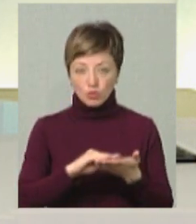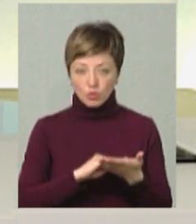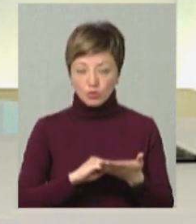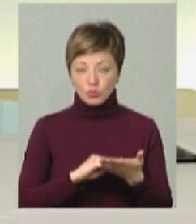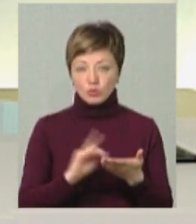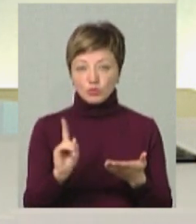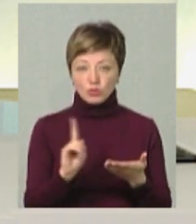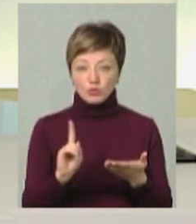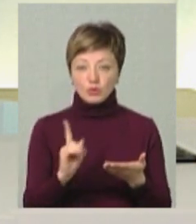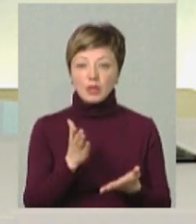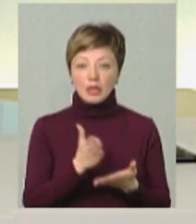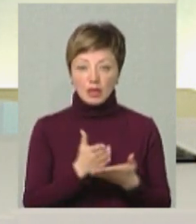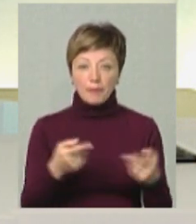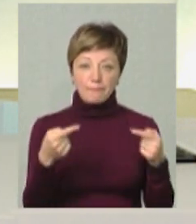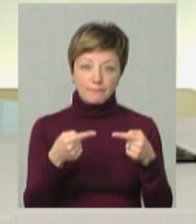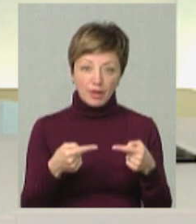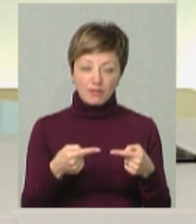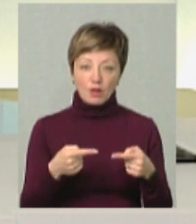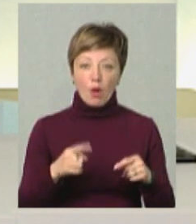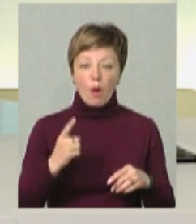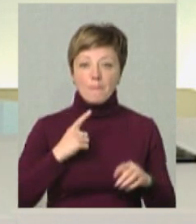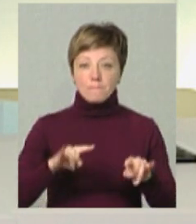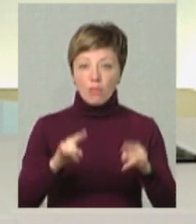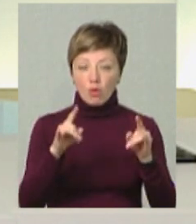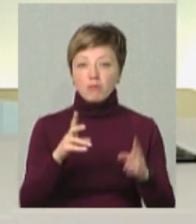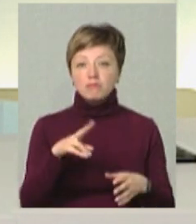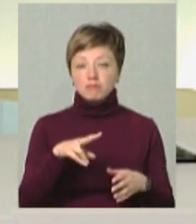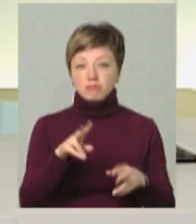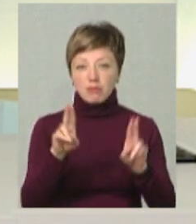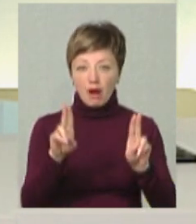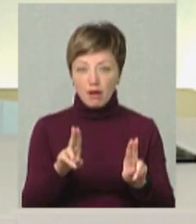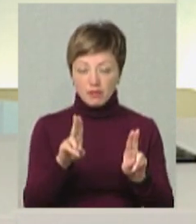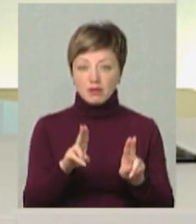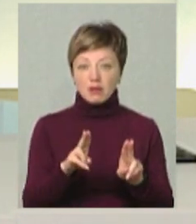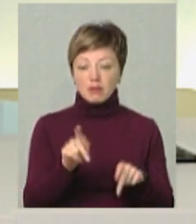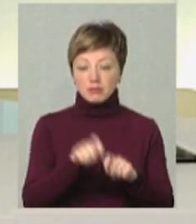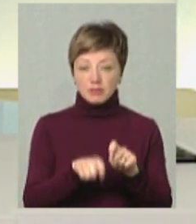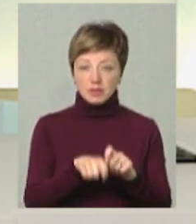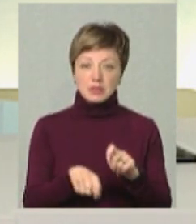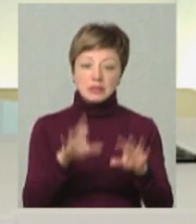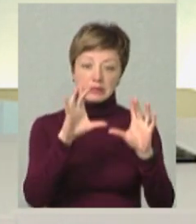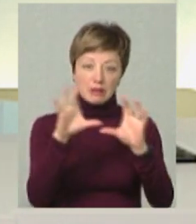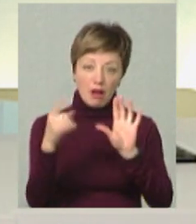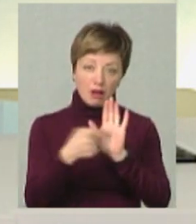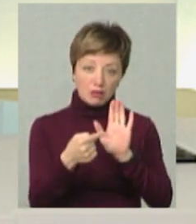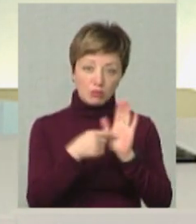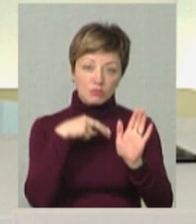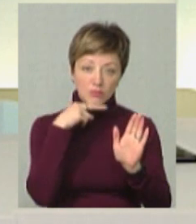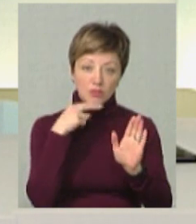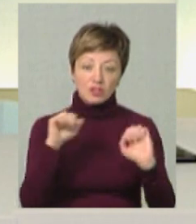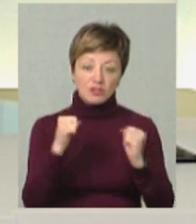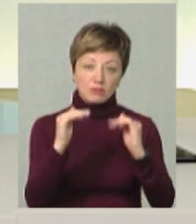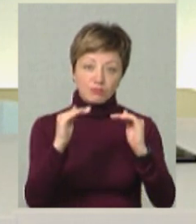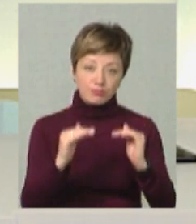є певні блокпости, є певні правила їх проходження, є певні знаки. Будь ласка, звертайте на них увагу, знижуйте